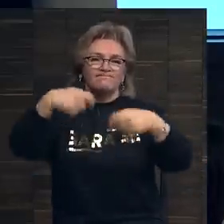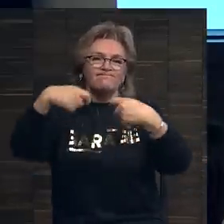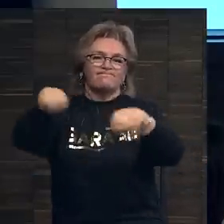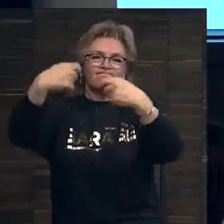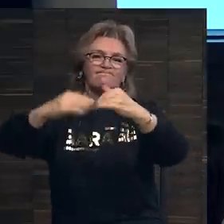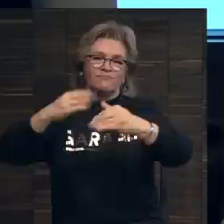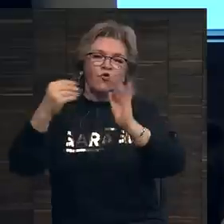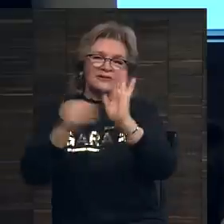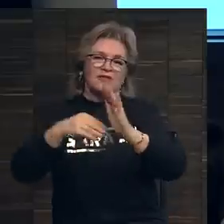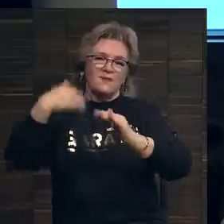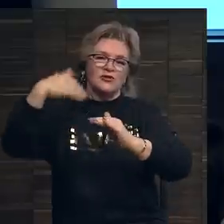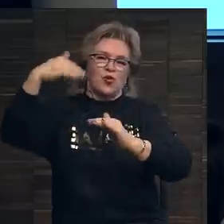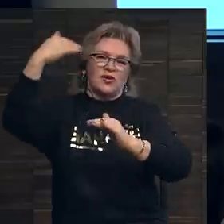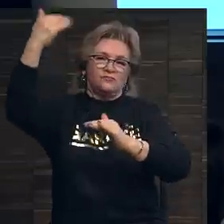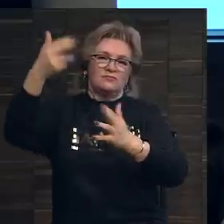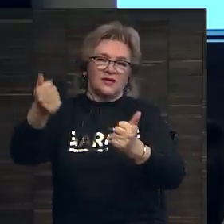по высоким ценам.